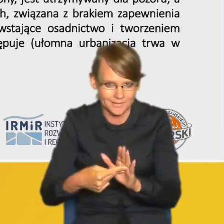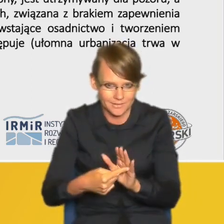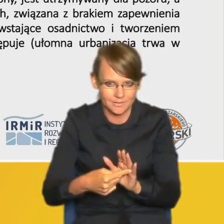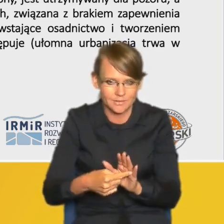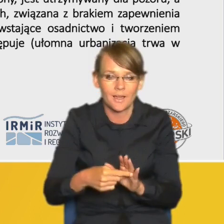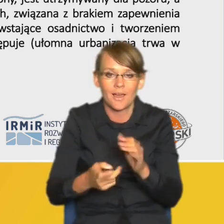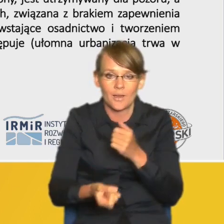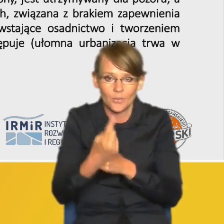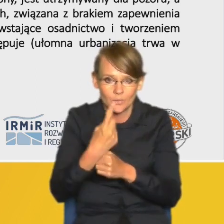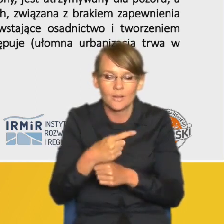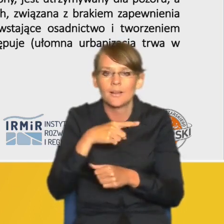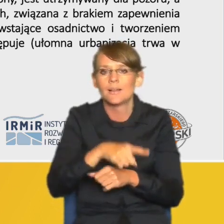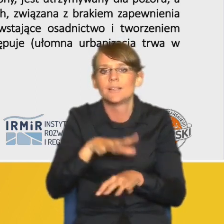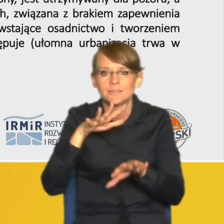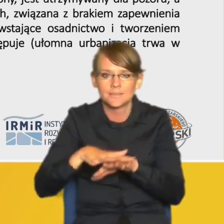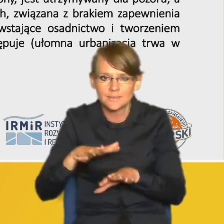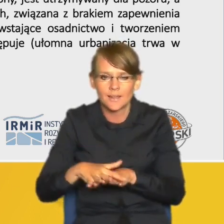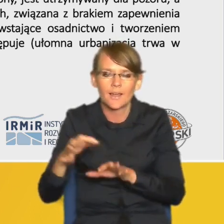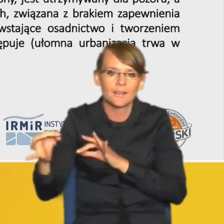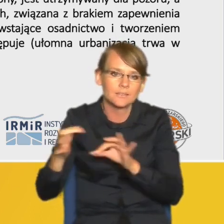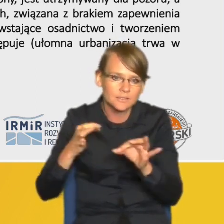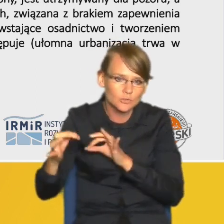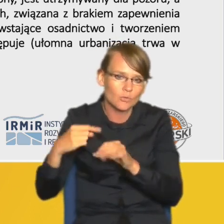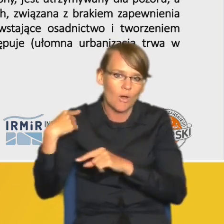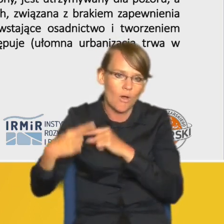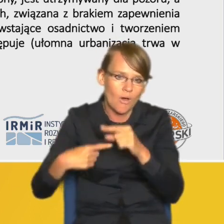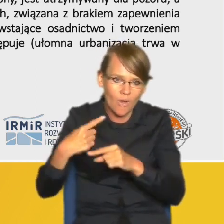system takiego dziejowego kształtowania się